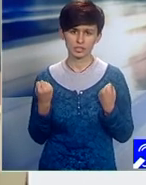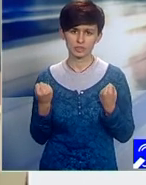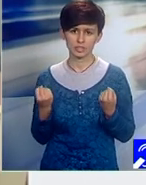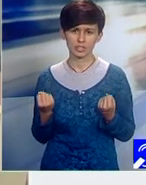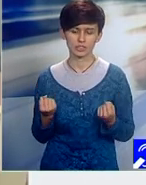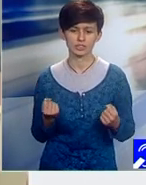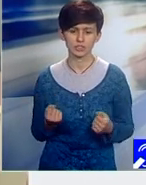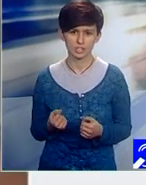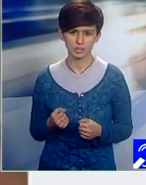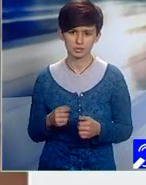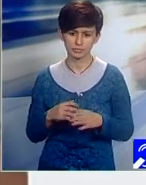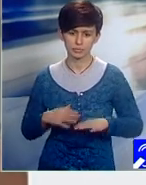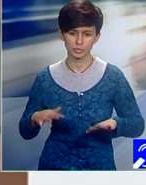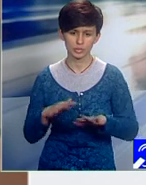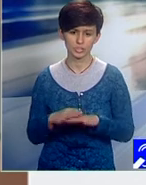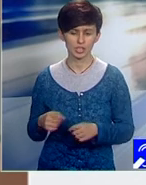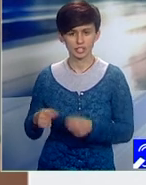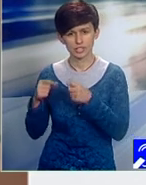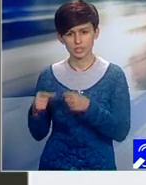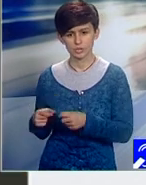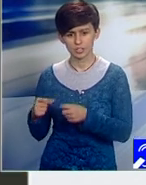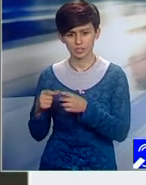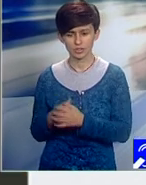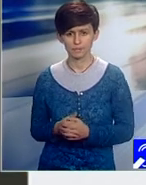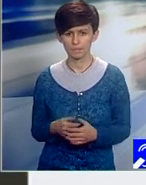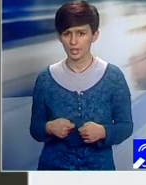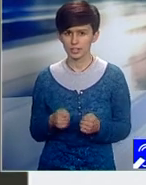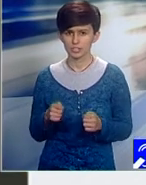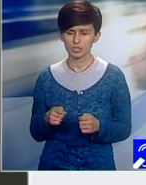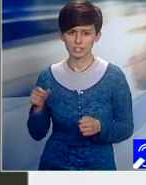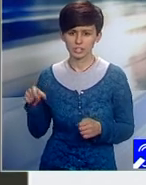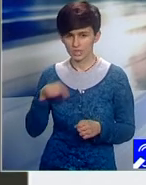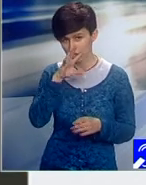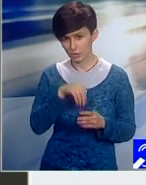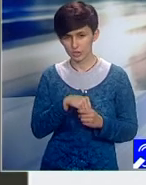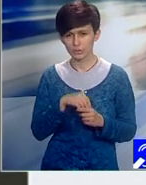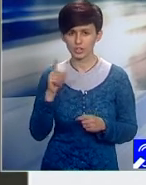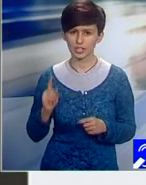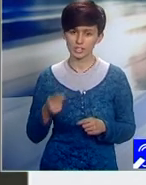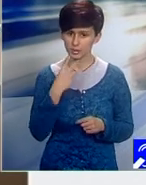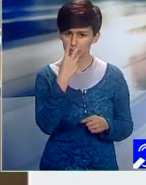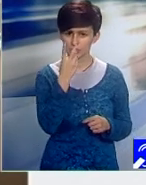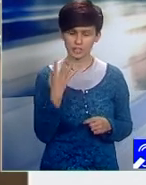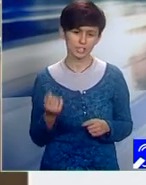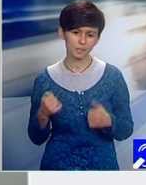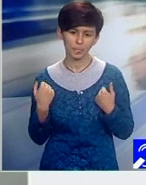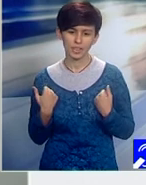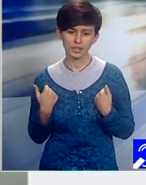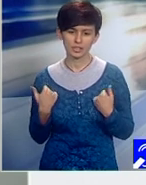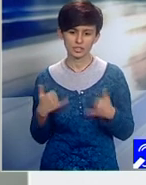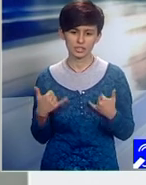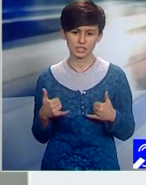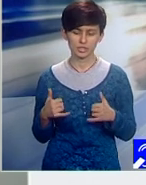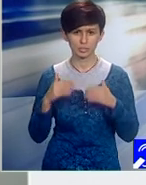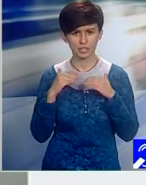instituțiilor de această felă. Deci, toți locuitorii municipiilor ar trebui să vadă ce se întâmplă la nivel